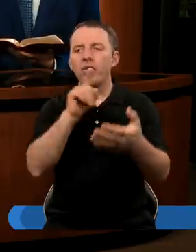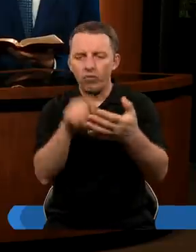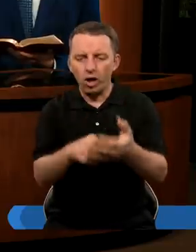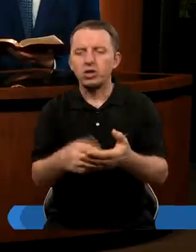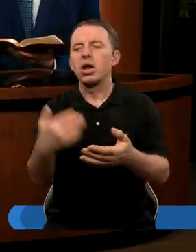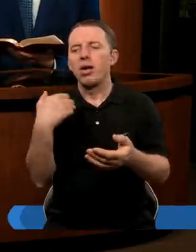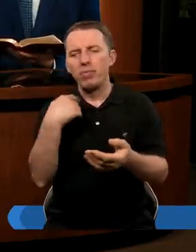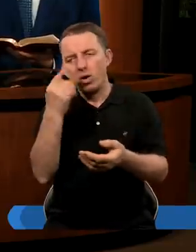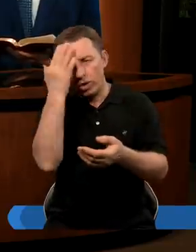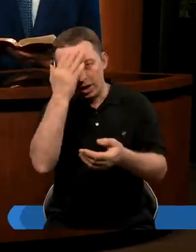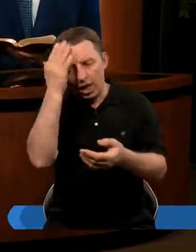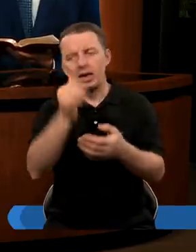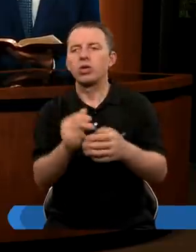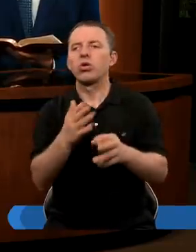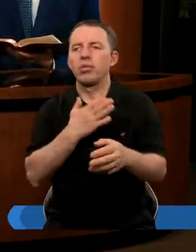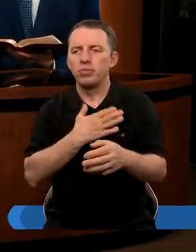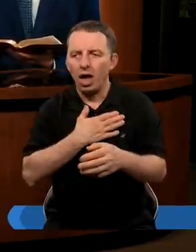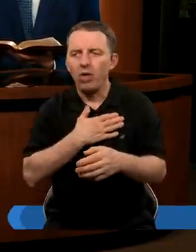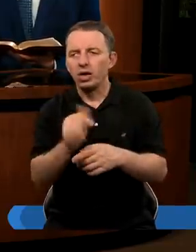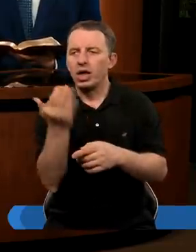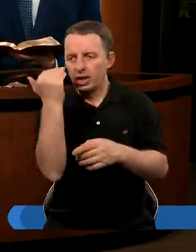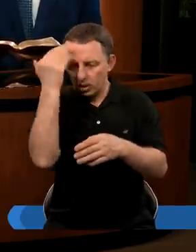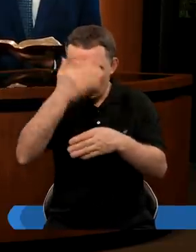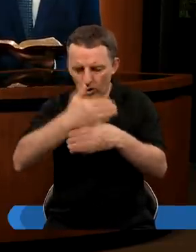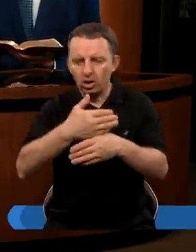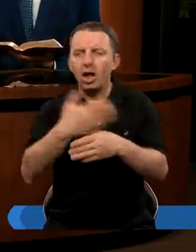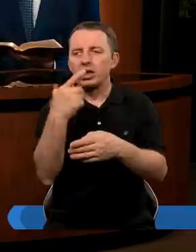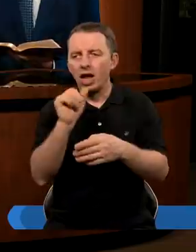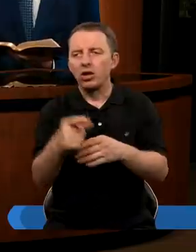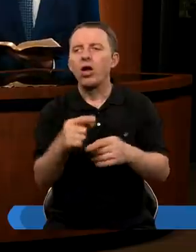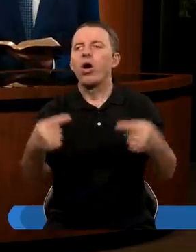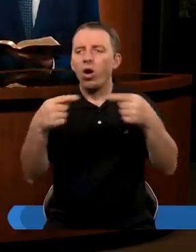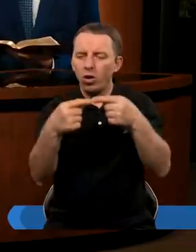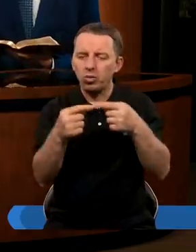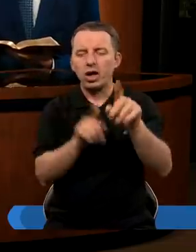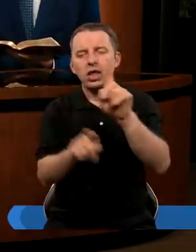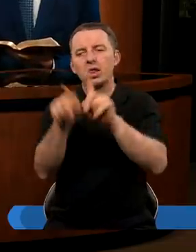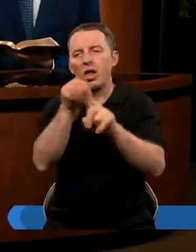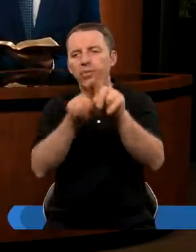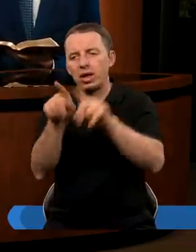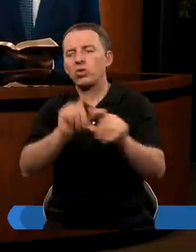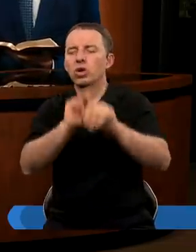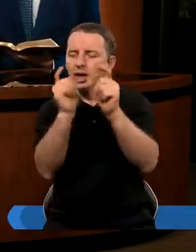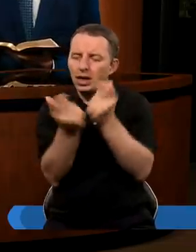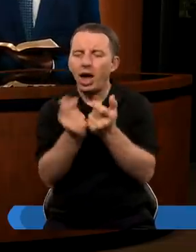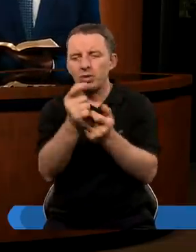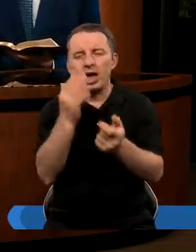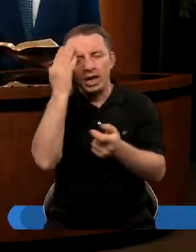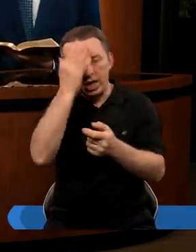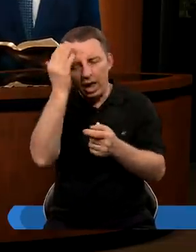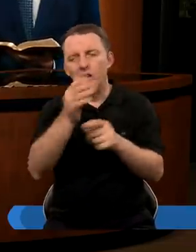sen, który mu się śnił w tej nocy, tamtej nocy. I oczywiście Daniel odpowiednio interpretuje właśnie cały ten sen, prawda?